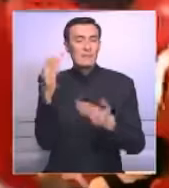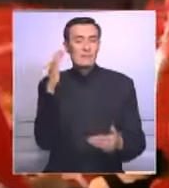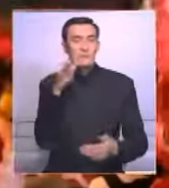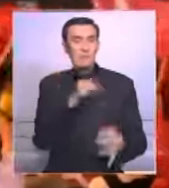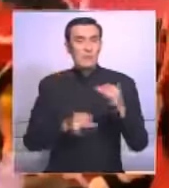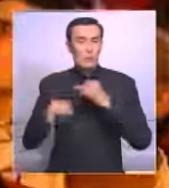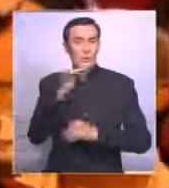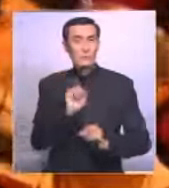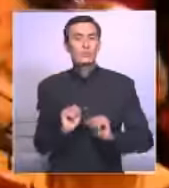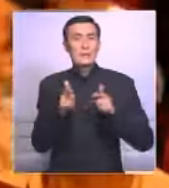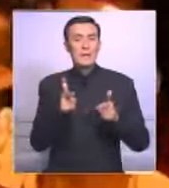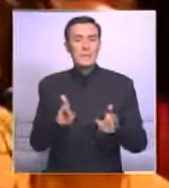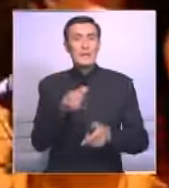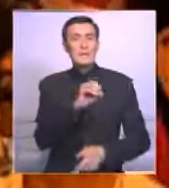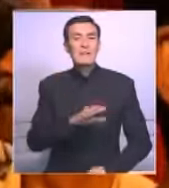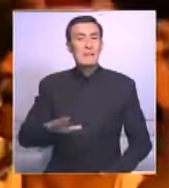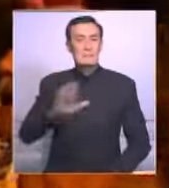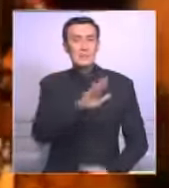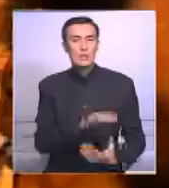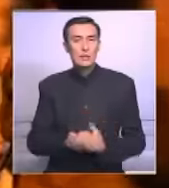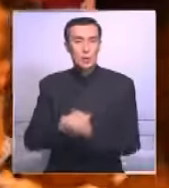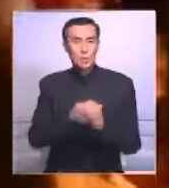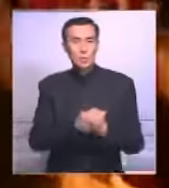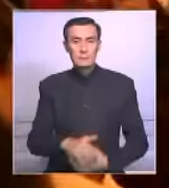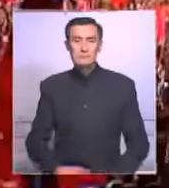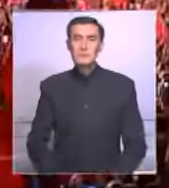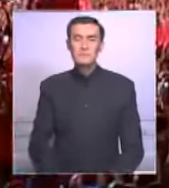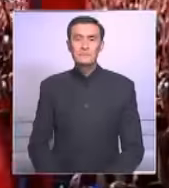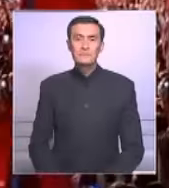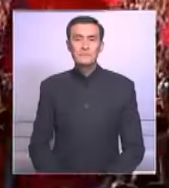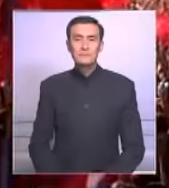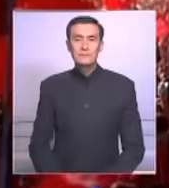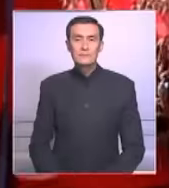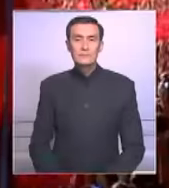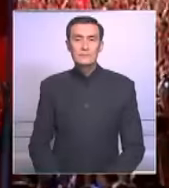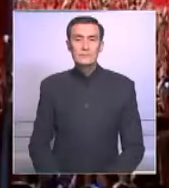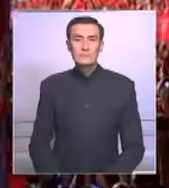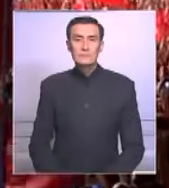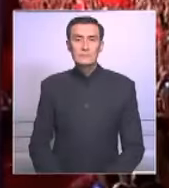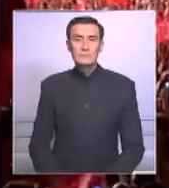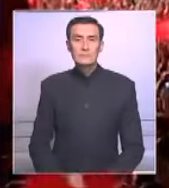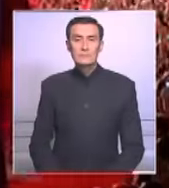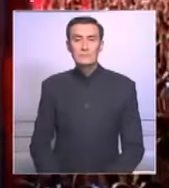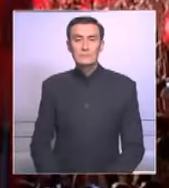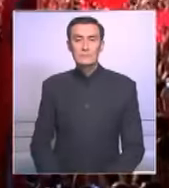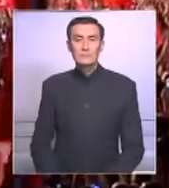переговоров о вступлении в Евросоюз. Германия Жанавасима и Сахиб, Жолдуз Авангельдиева, 24КЗ.